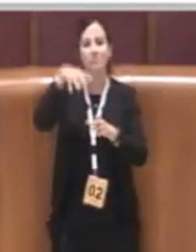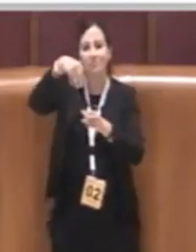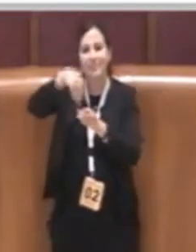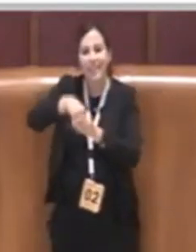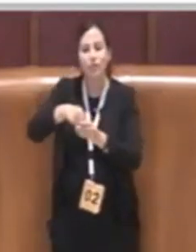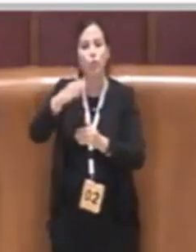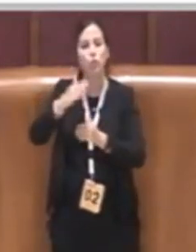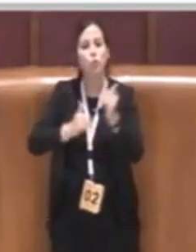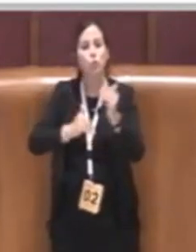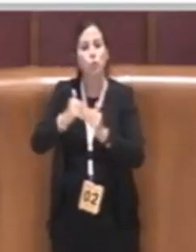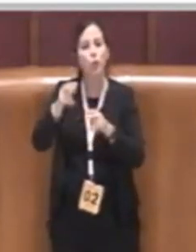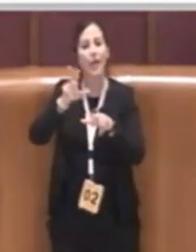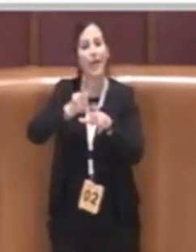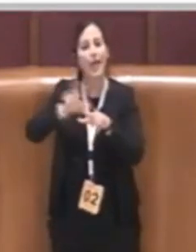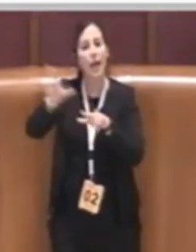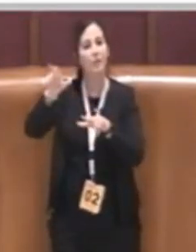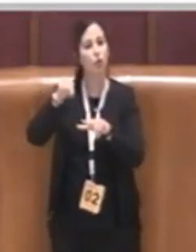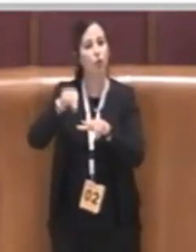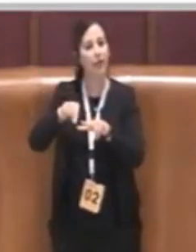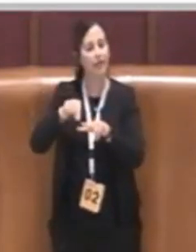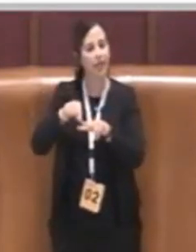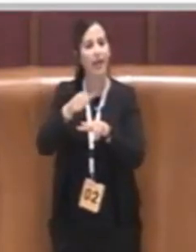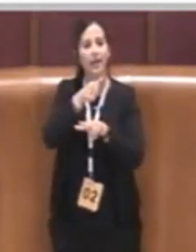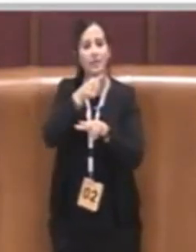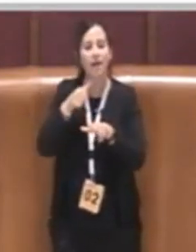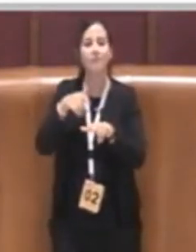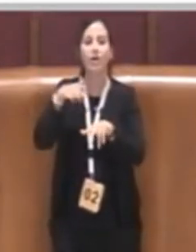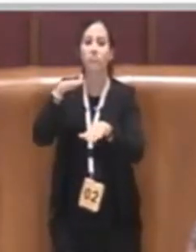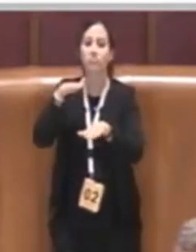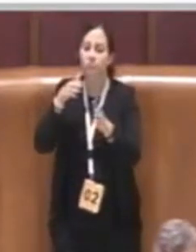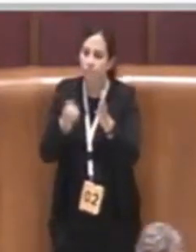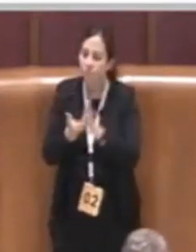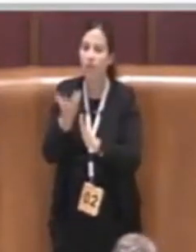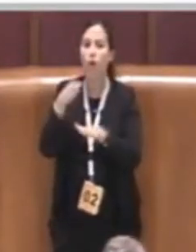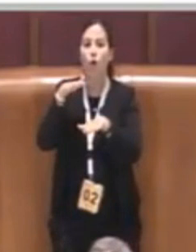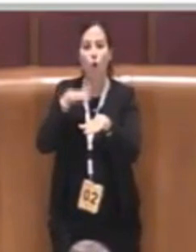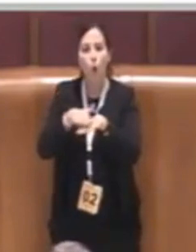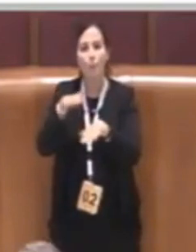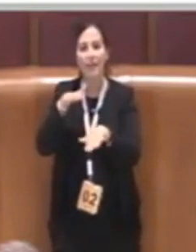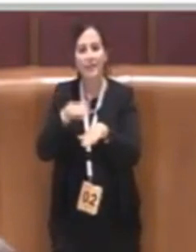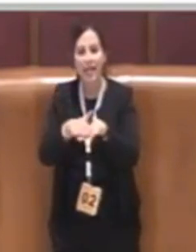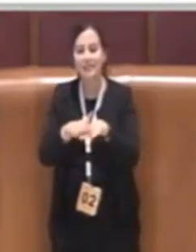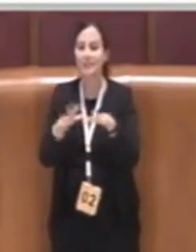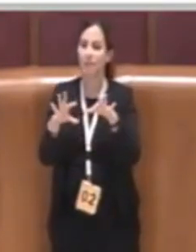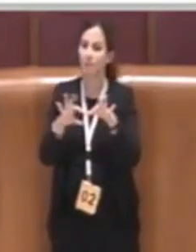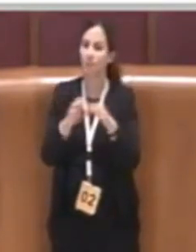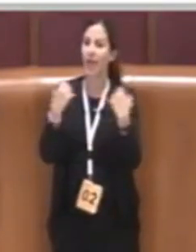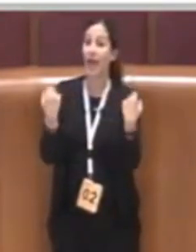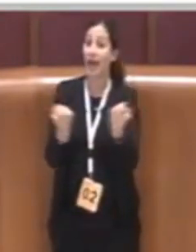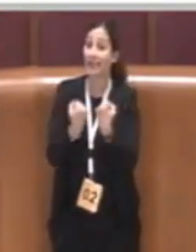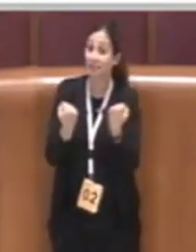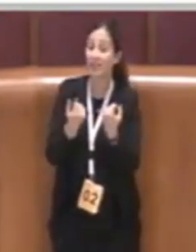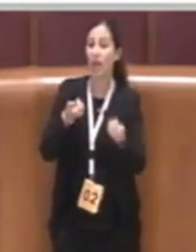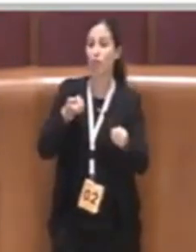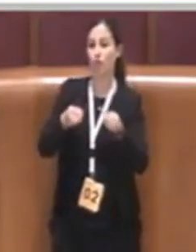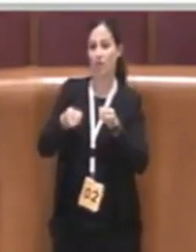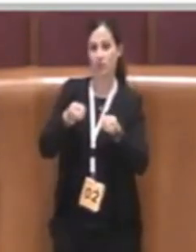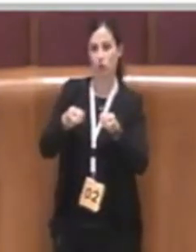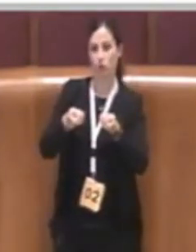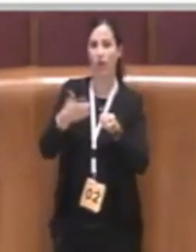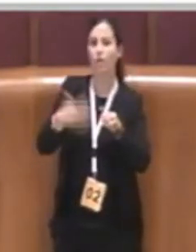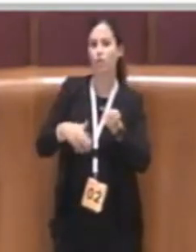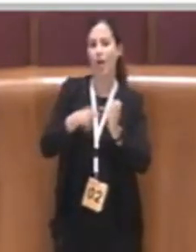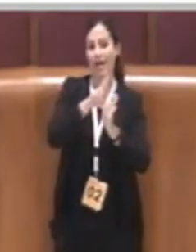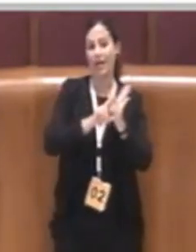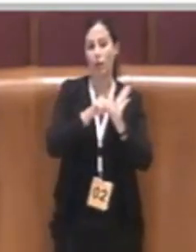competenze relative proprio alle attività di gestione e di controllo previste da questo regolamento. Entro 60